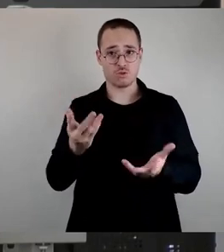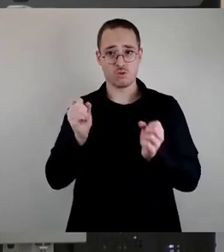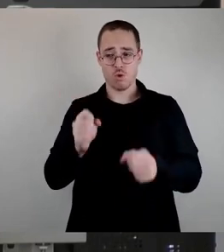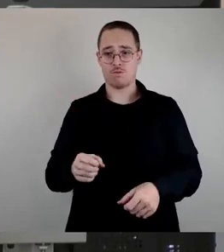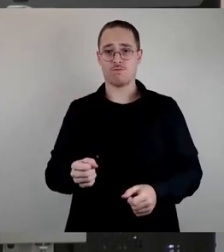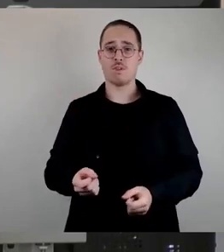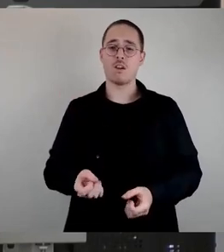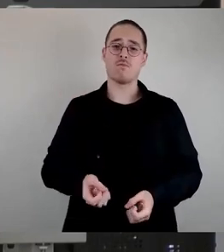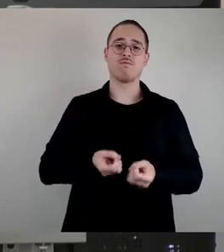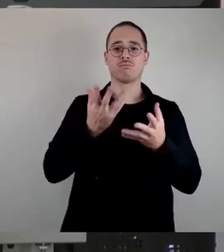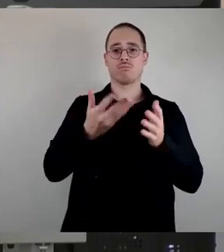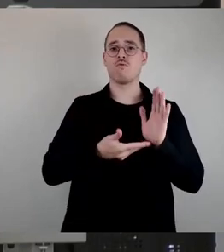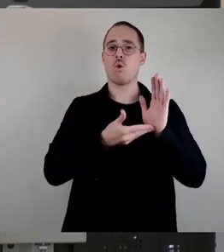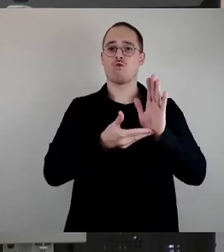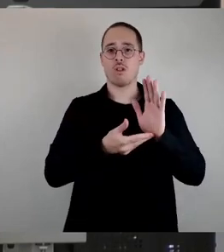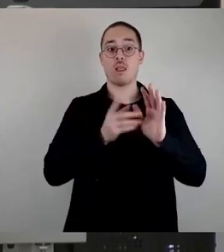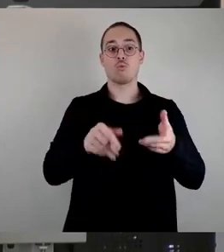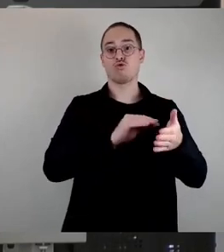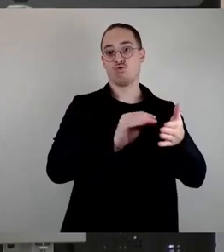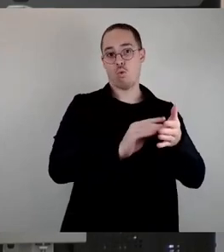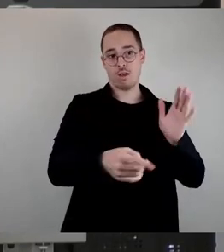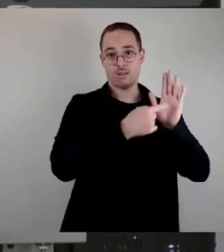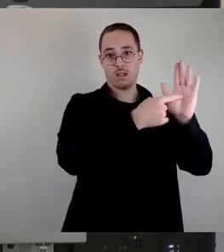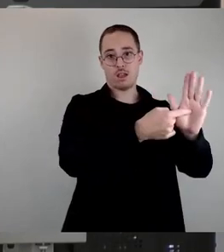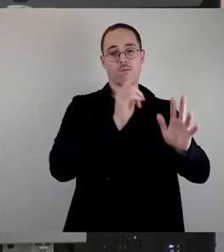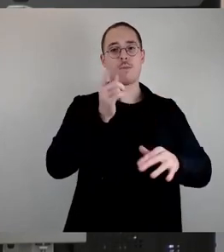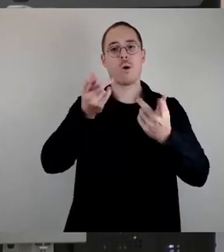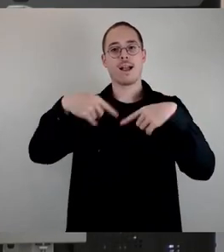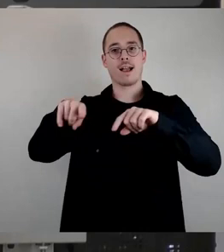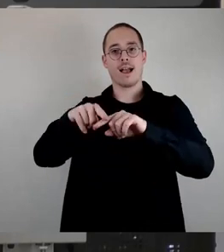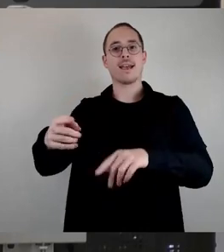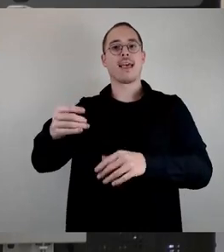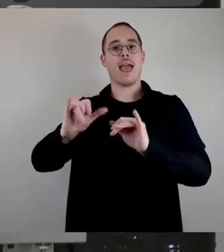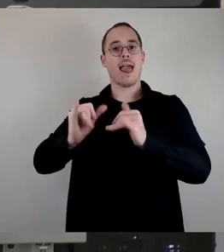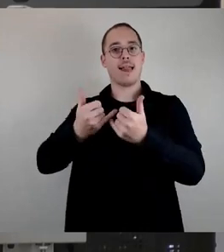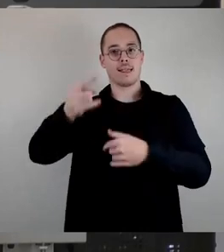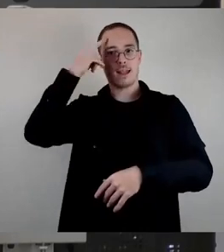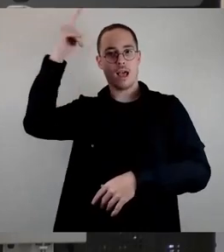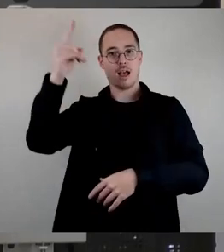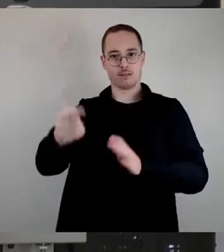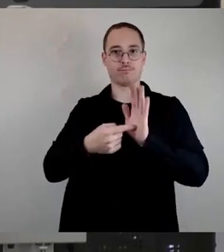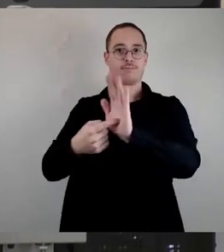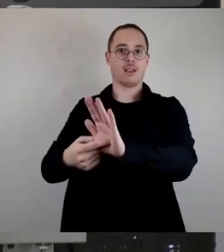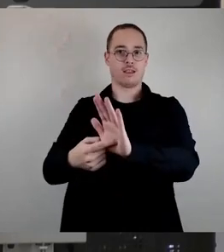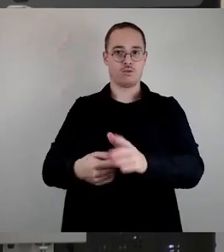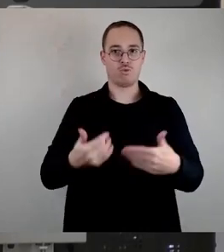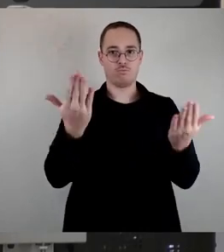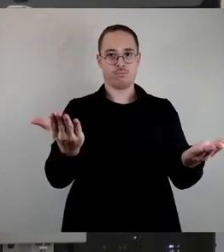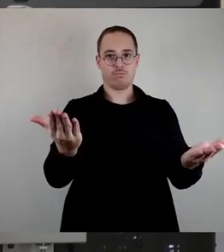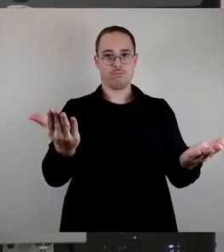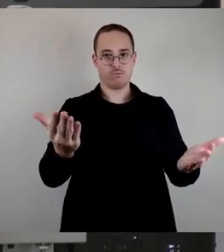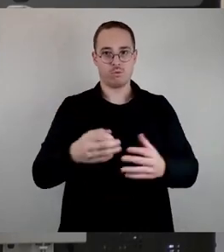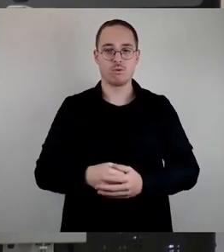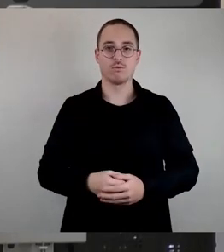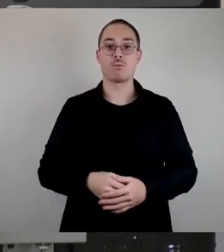den Schulen und vor allen Dingen auch dem Kreiselternrat. Das Datum müssen wir natürlich ändern. Man sieht an diesem Datum, wie lange das